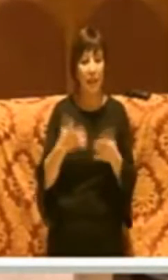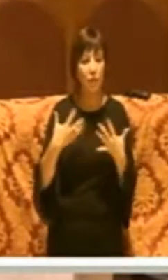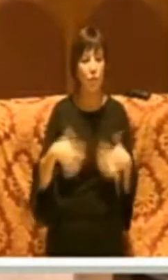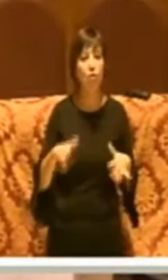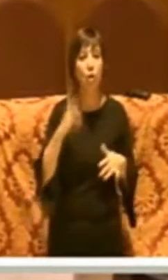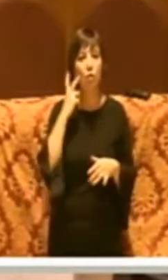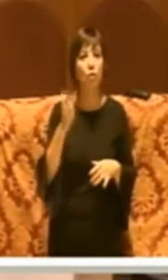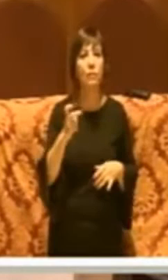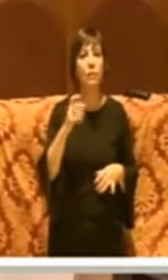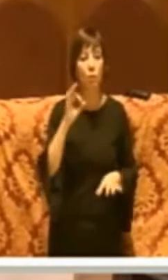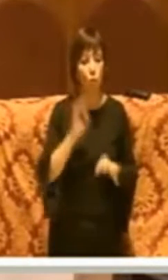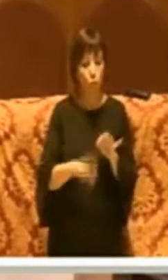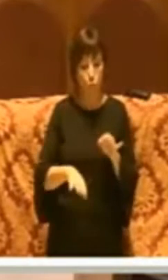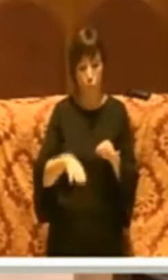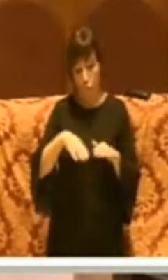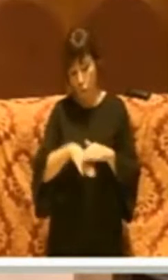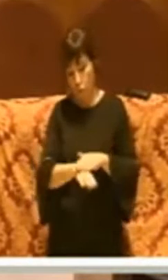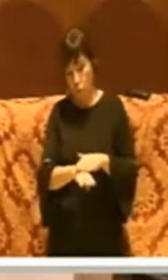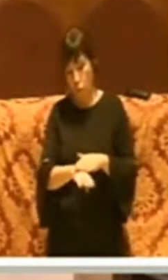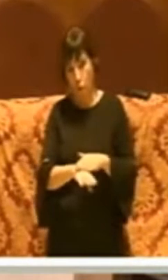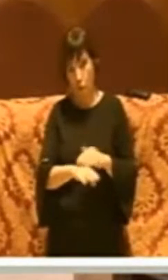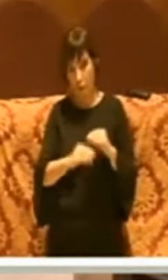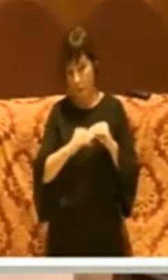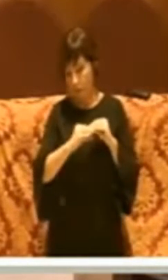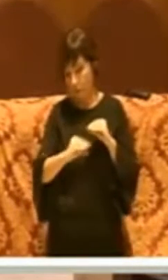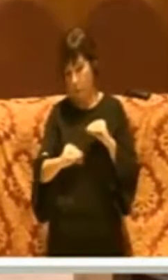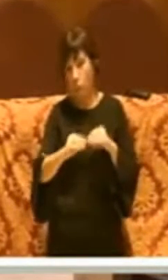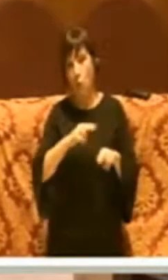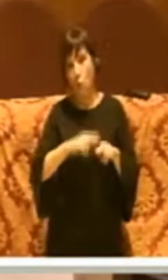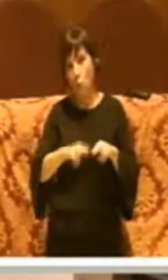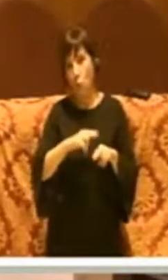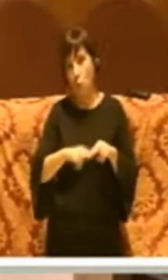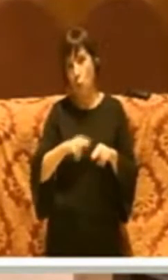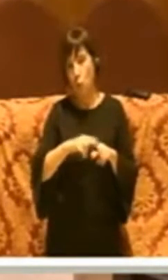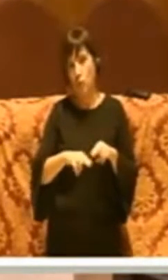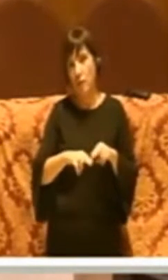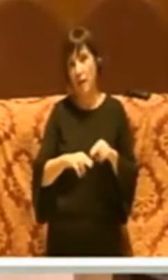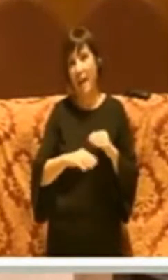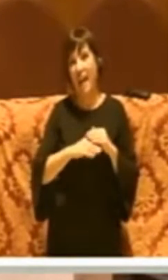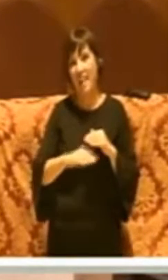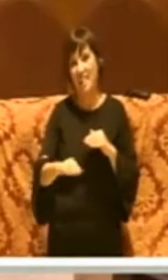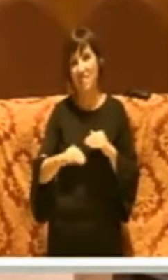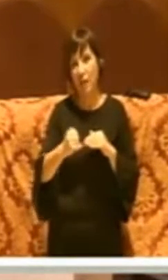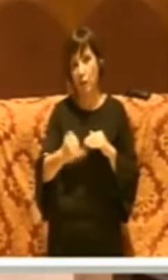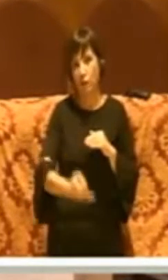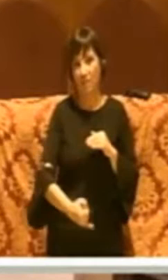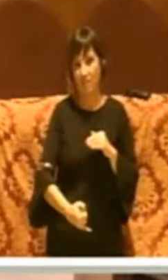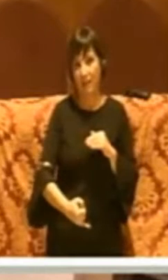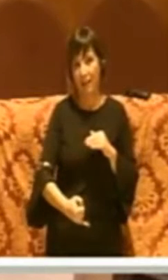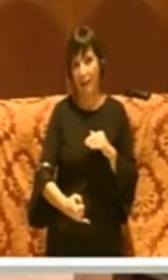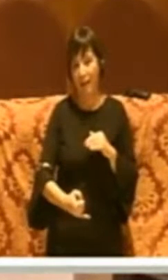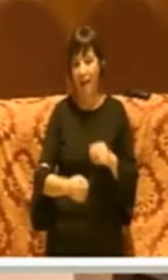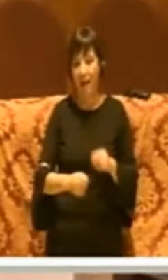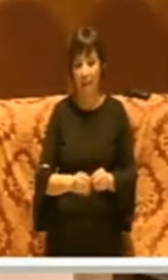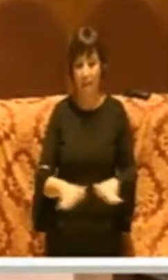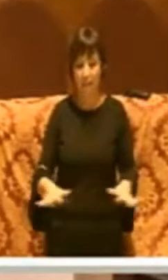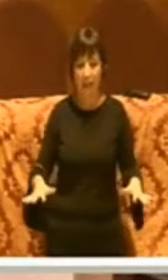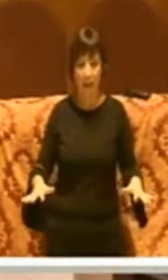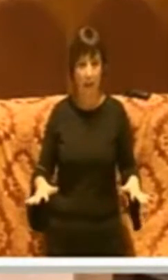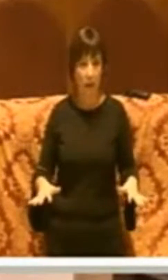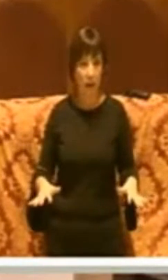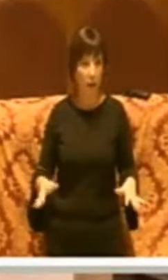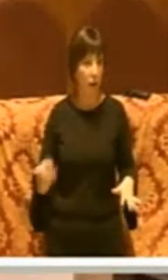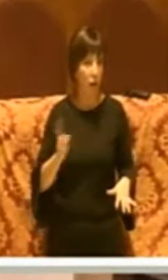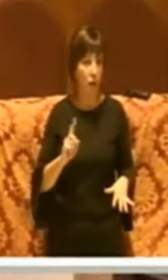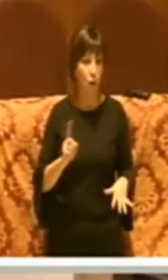trovato subito sotto il tappetino di usura, che sarebbe appunto l'asfalto finale, la terra e